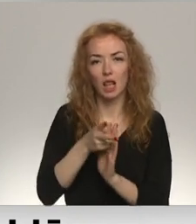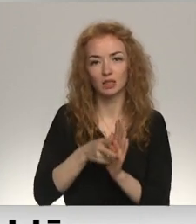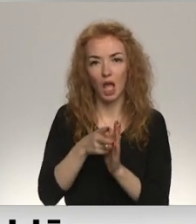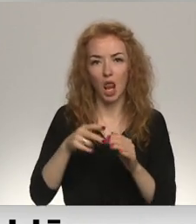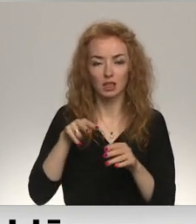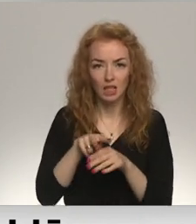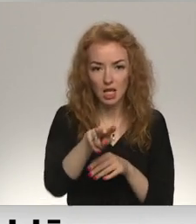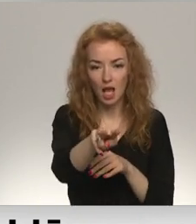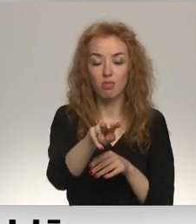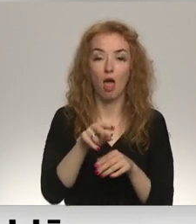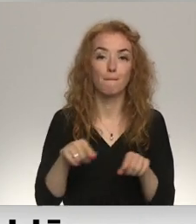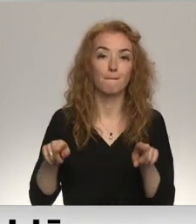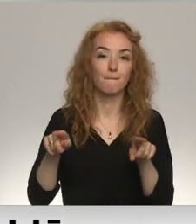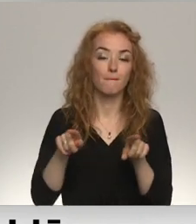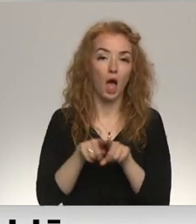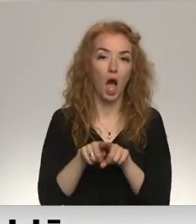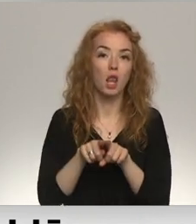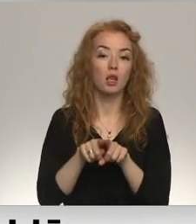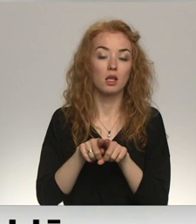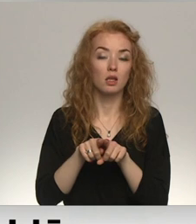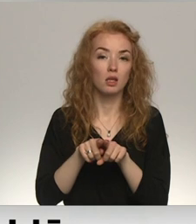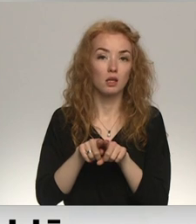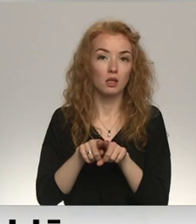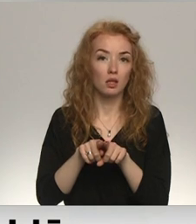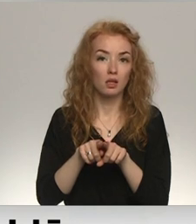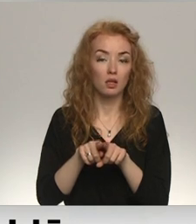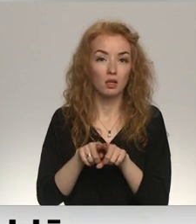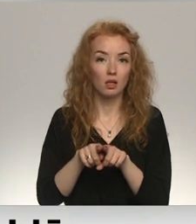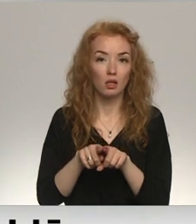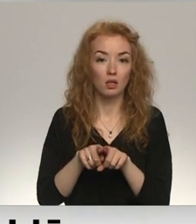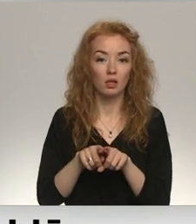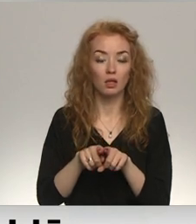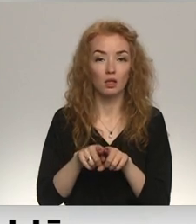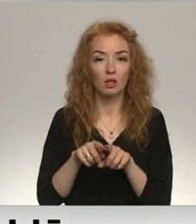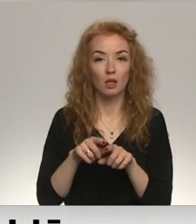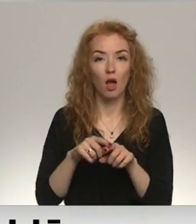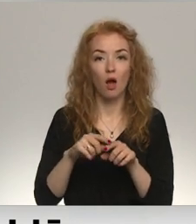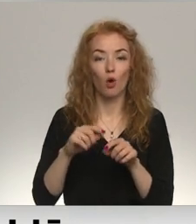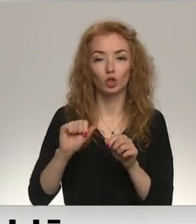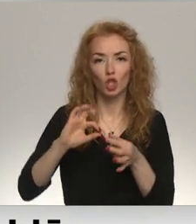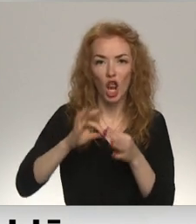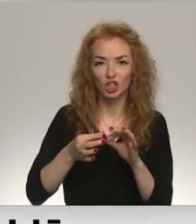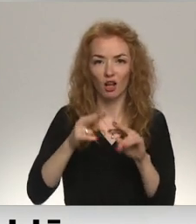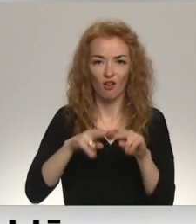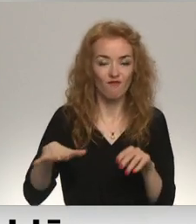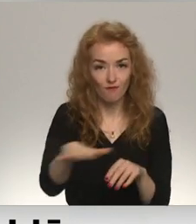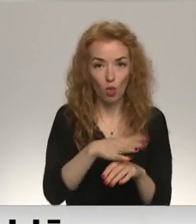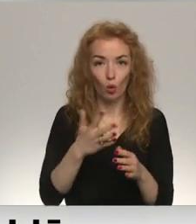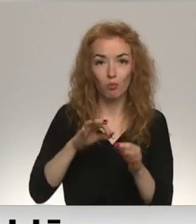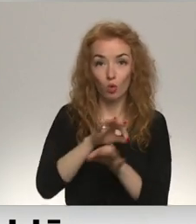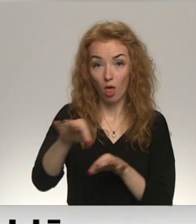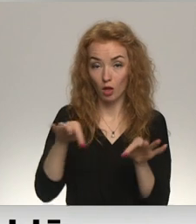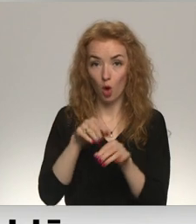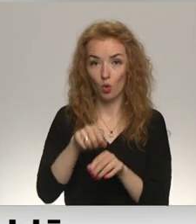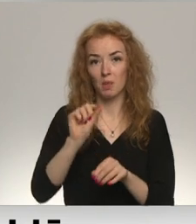pārbraukt uz tātad. Un arī, kur ir varbūt relieps, ir daudz saržītāks, tur tā projektēšana būs